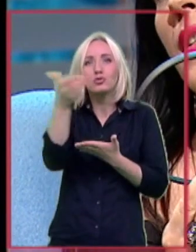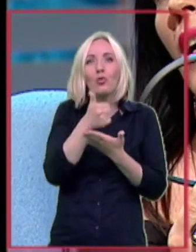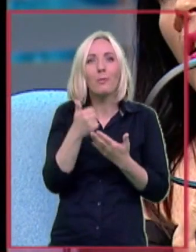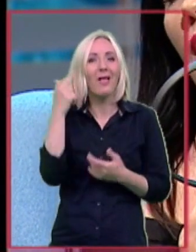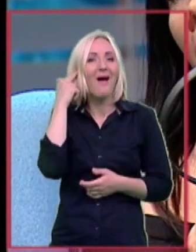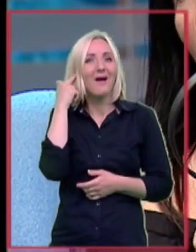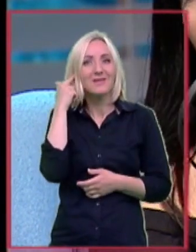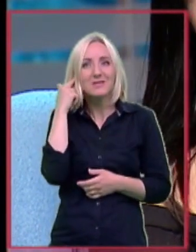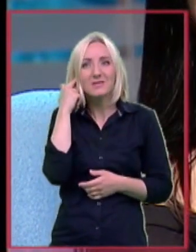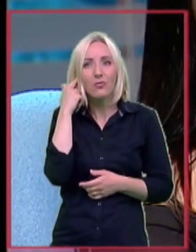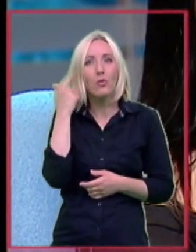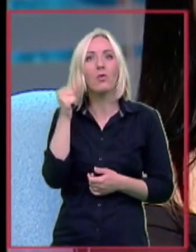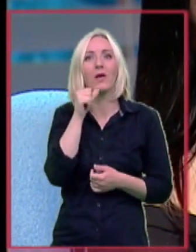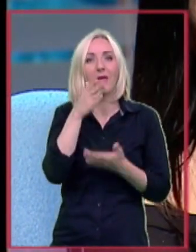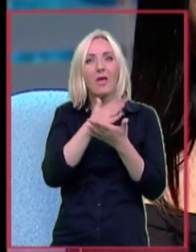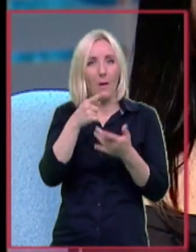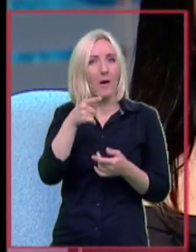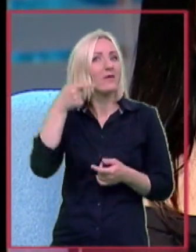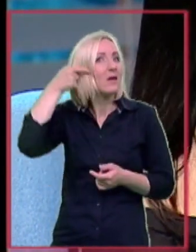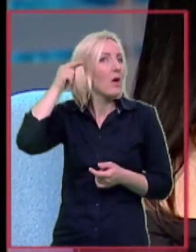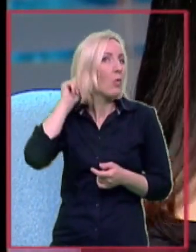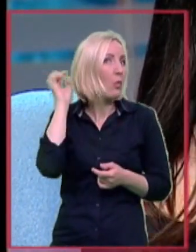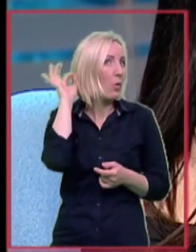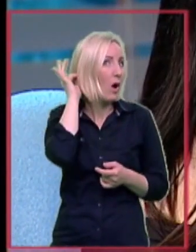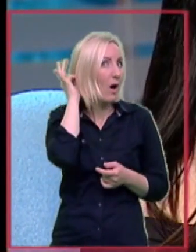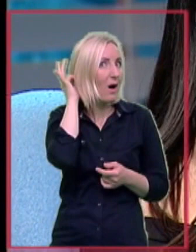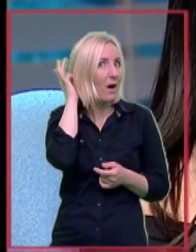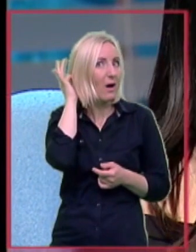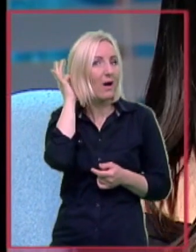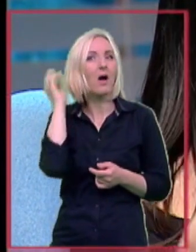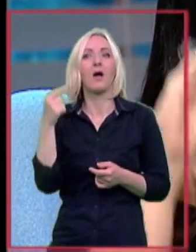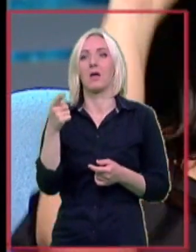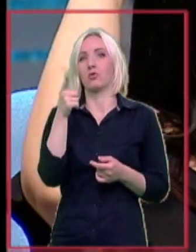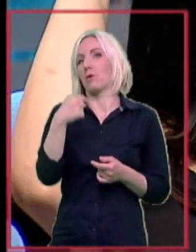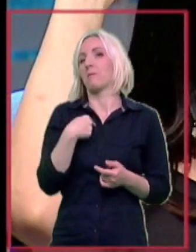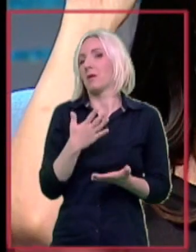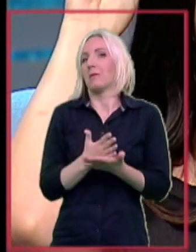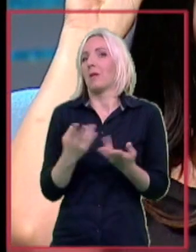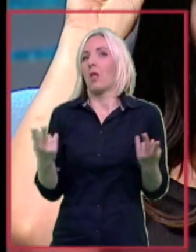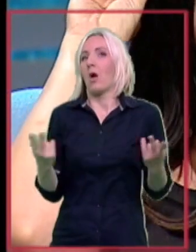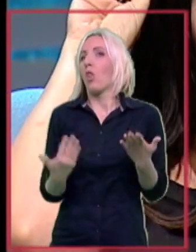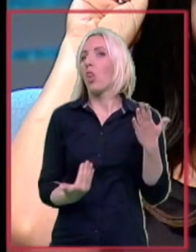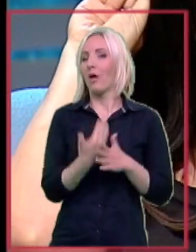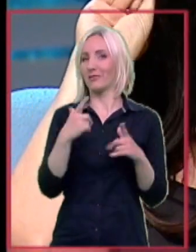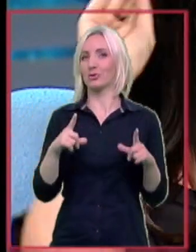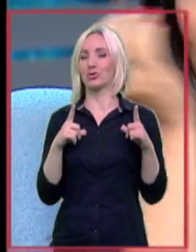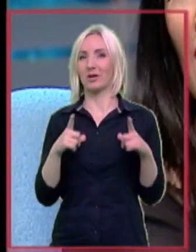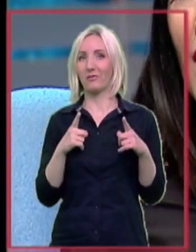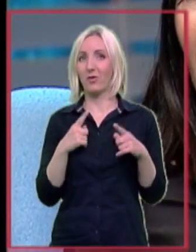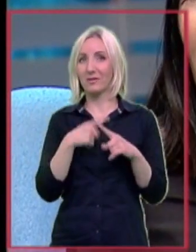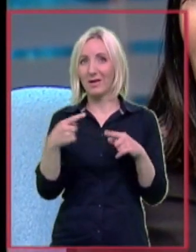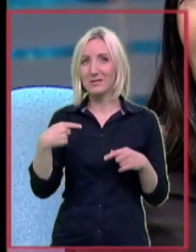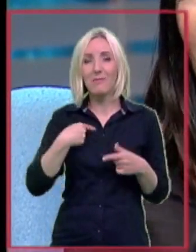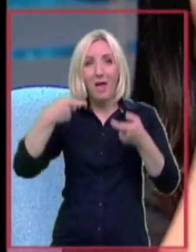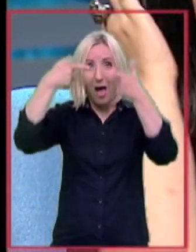ovde iza uha i jednostavno meni je to bio kao novi život. Zato što kada sam ovo